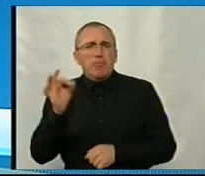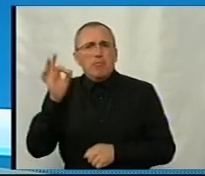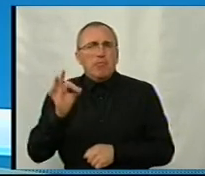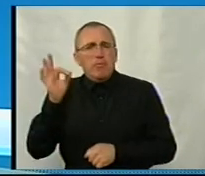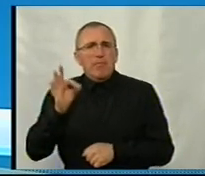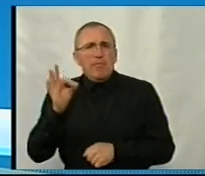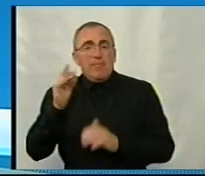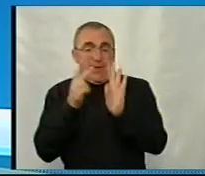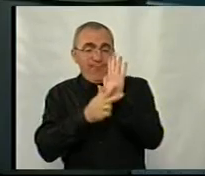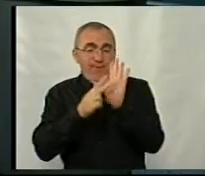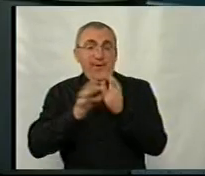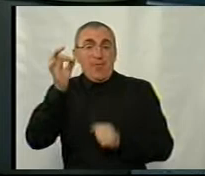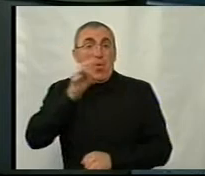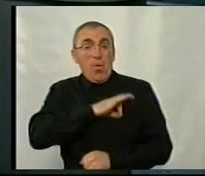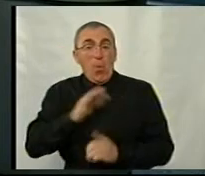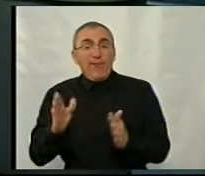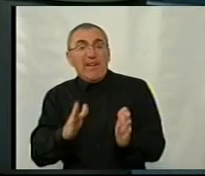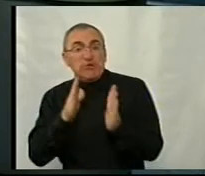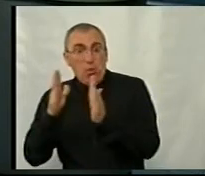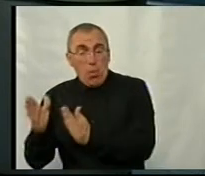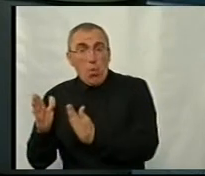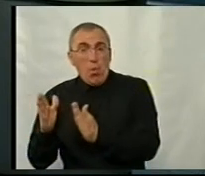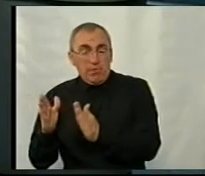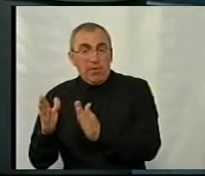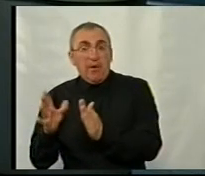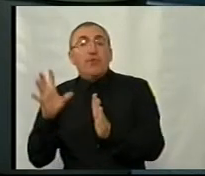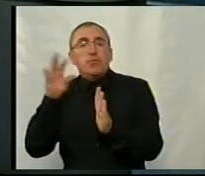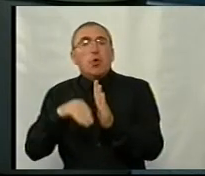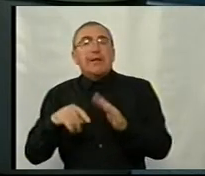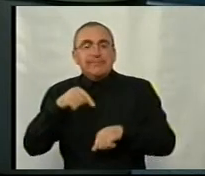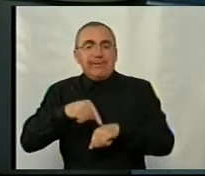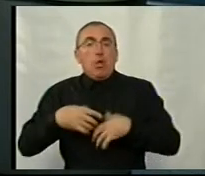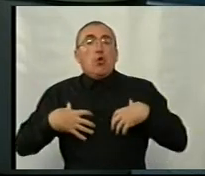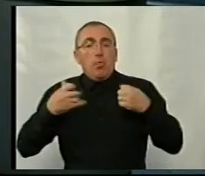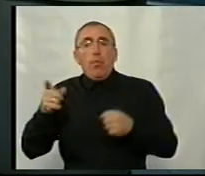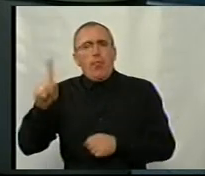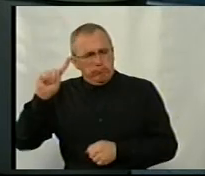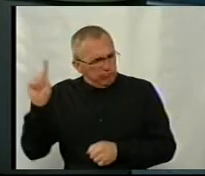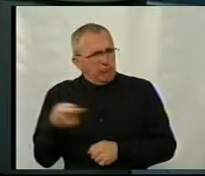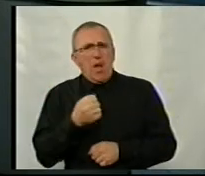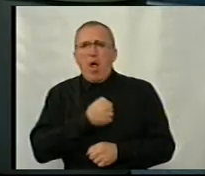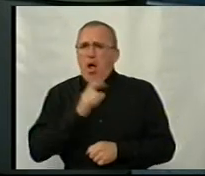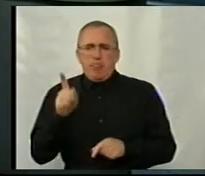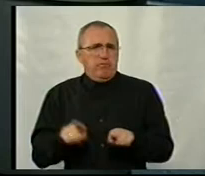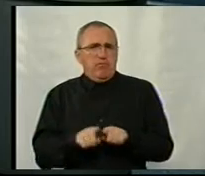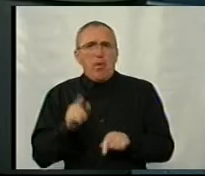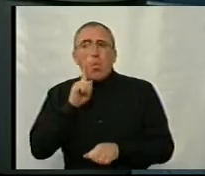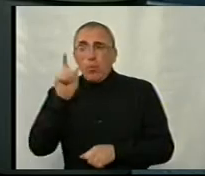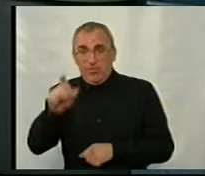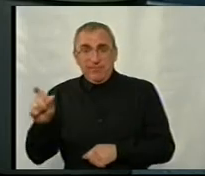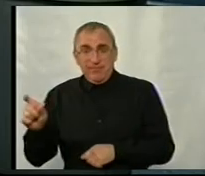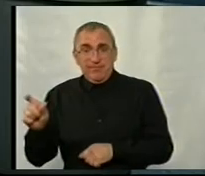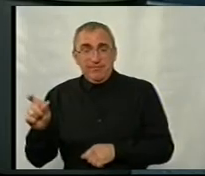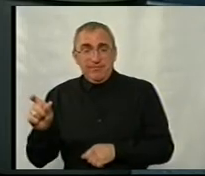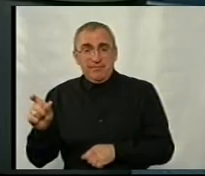Відсотків 80, які користувалися відсрочками, в тому числі і за станом здоров'я, вони йдуть в армію. Зараз приходять юнаки, наприклад, у